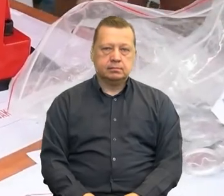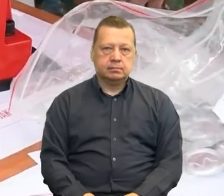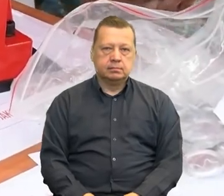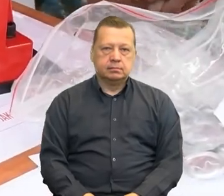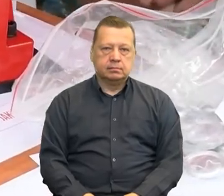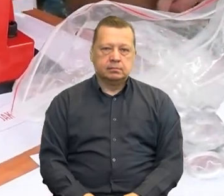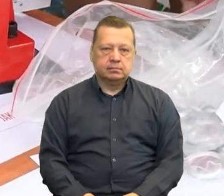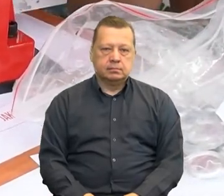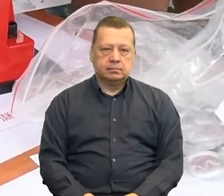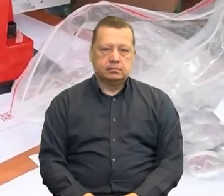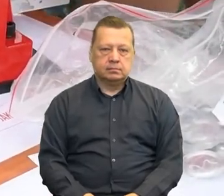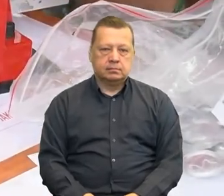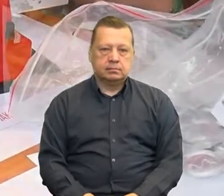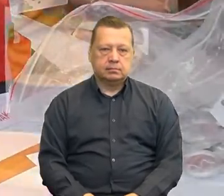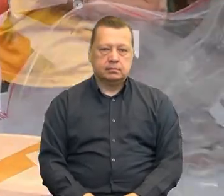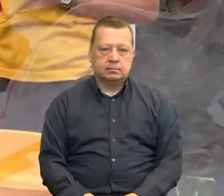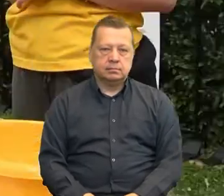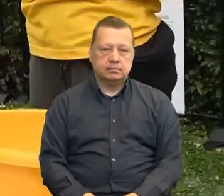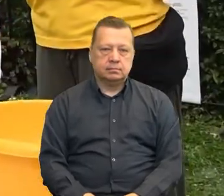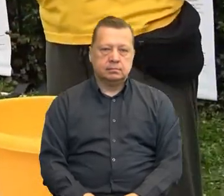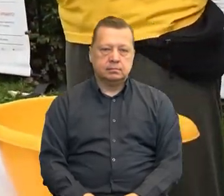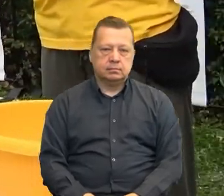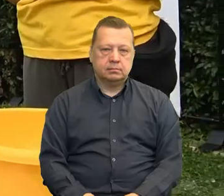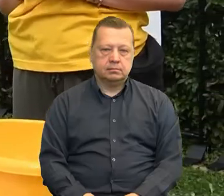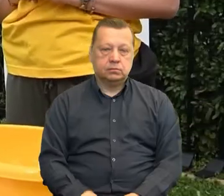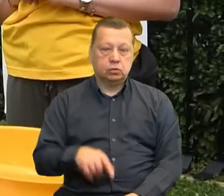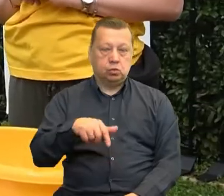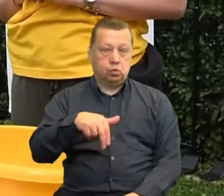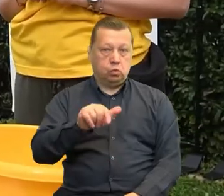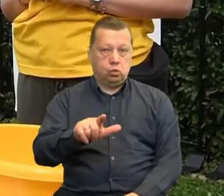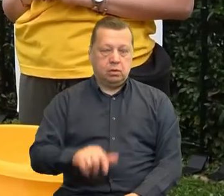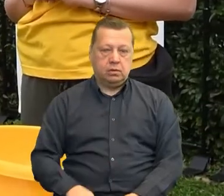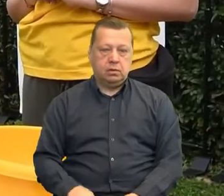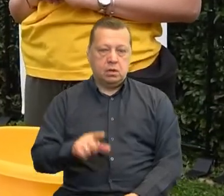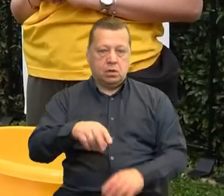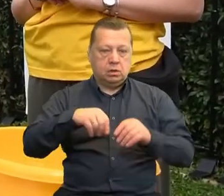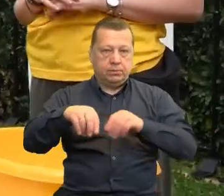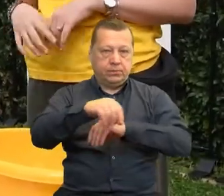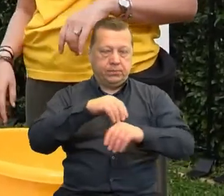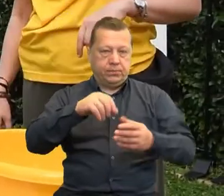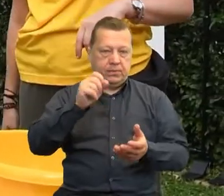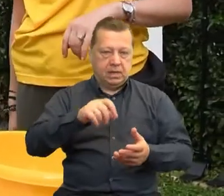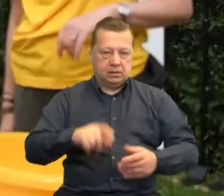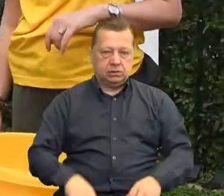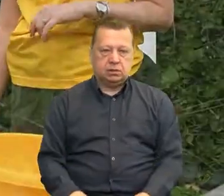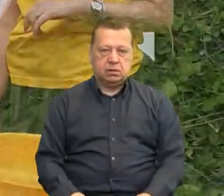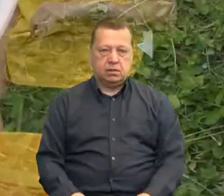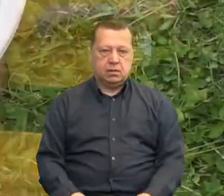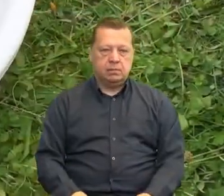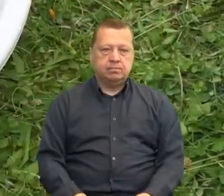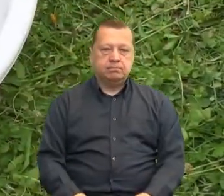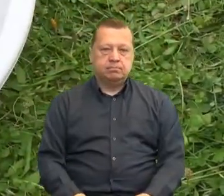Muzyka To są kule nasienne, tak zwane bomby nasienne.